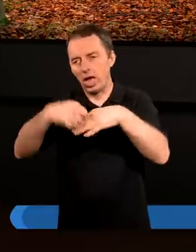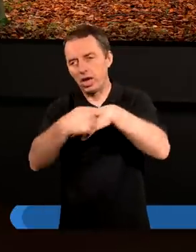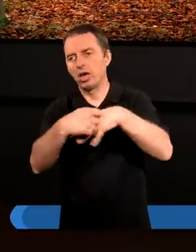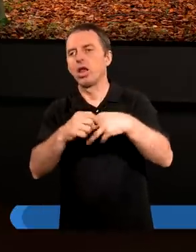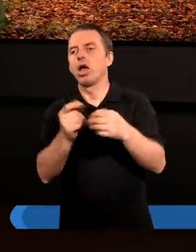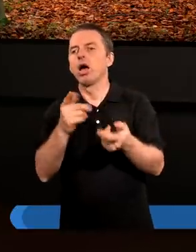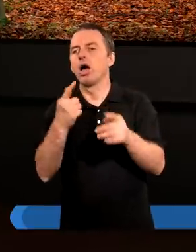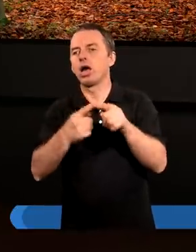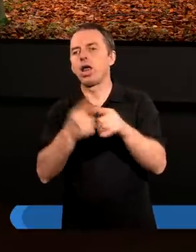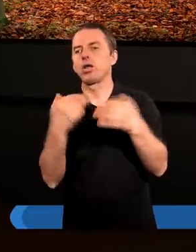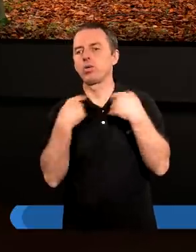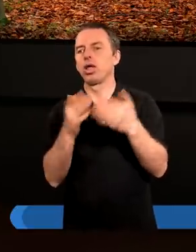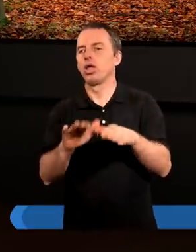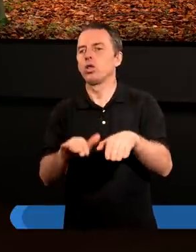później, gdy